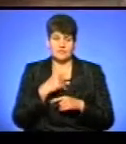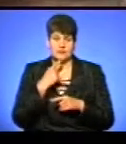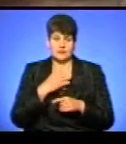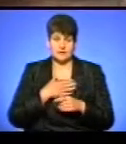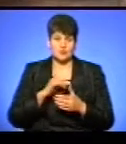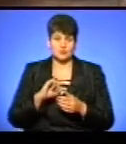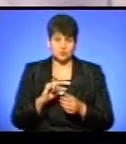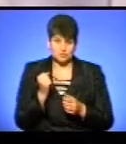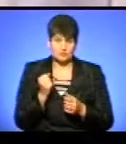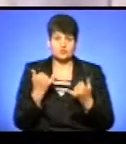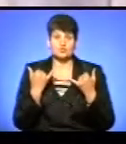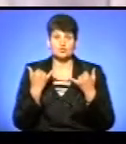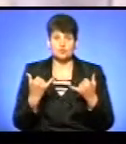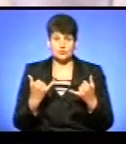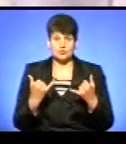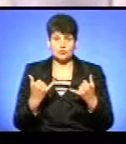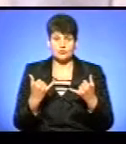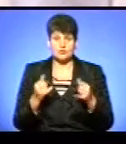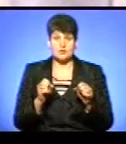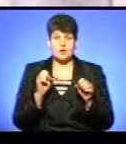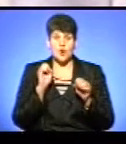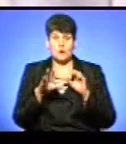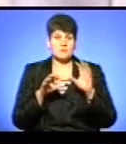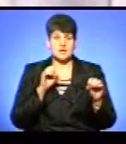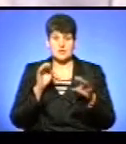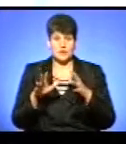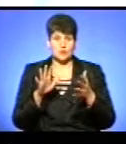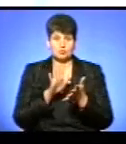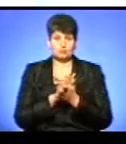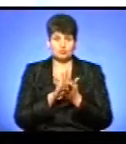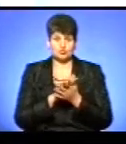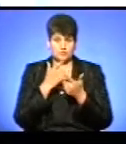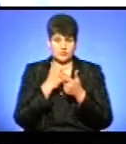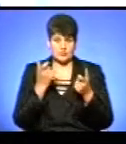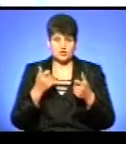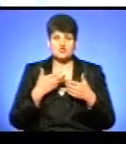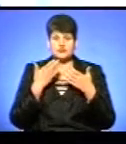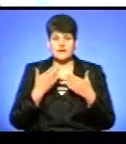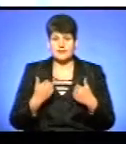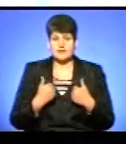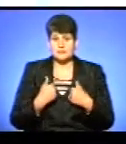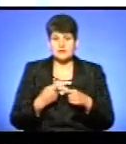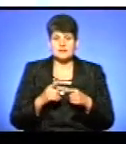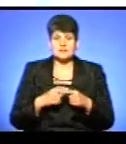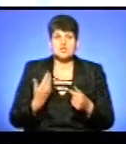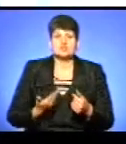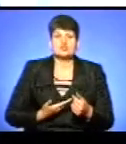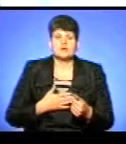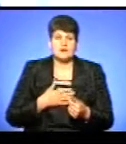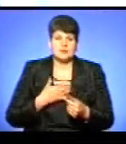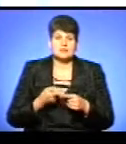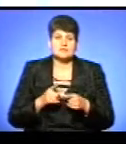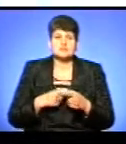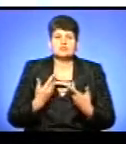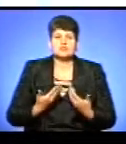сьогодні обкидають Україну брудом дезінформації. Читання для мене – це життя моє. Я цим